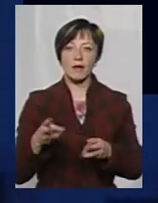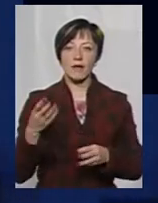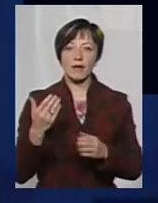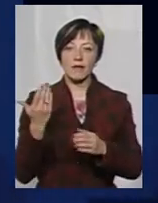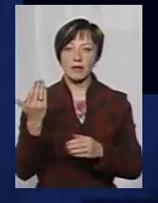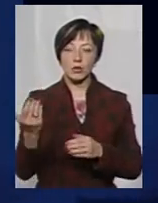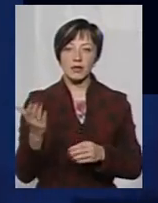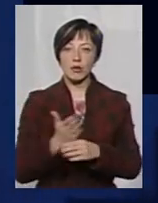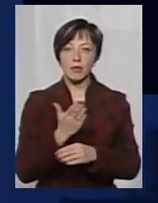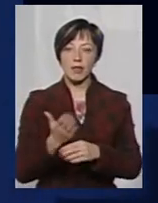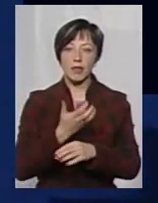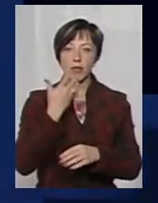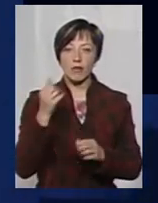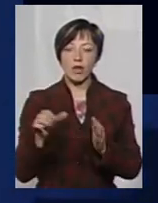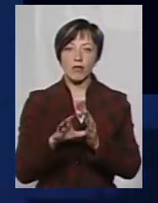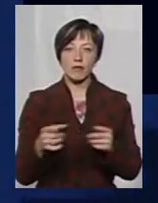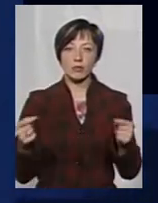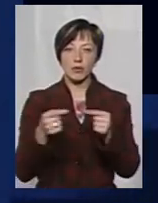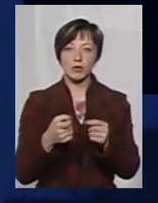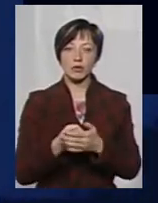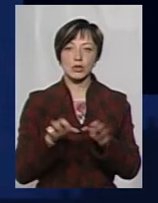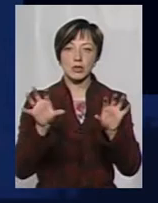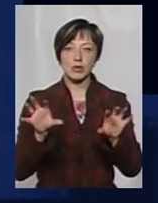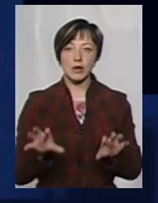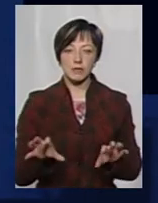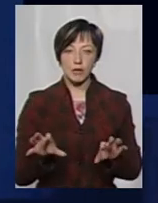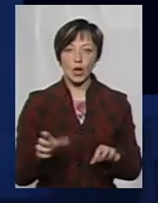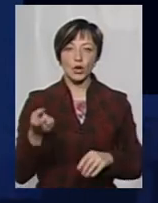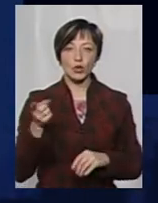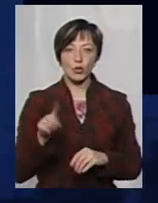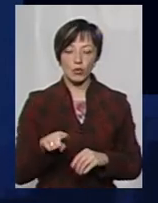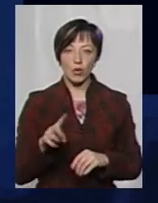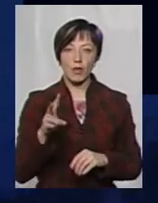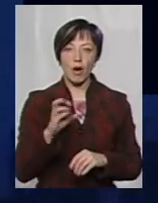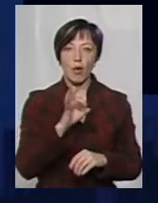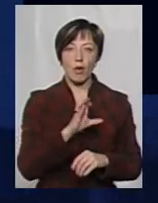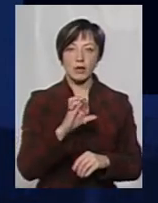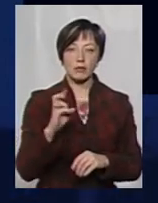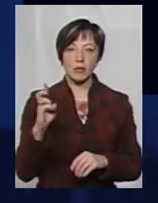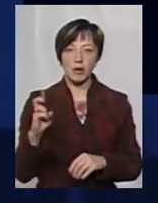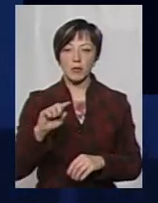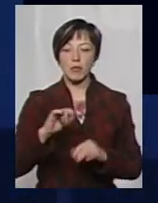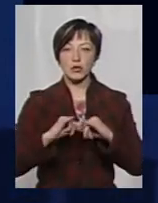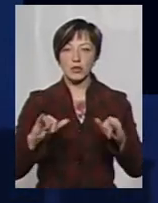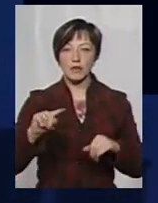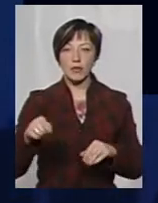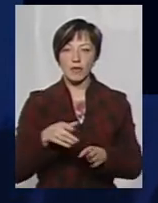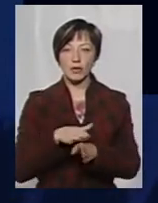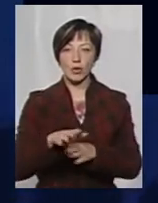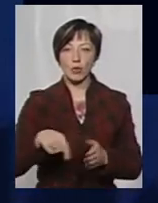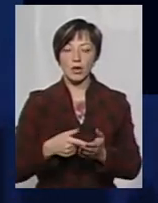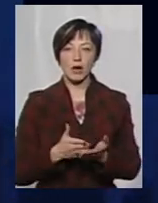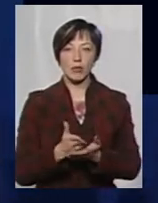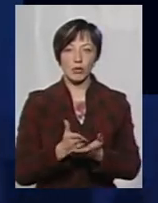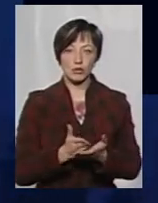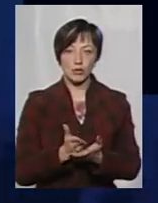до виробників типової енергії відповідно до чинного законодавства. Тому на ОСББ поширюються вимоги як до виконавця комунальних